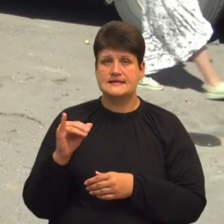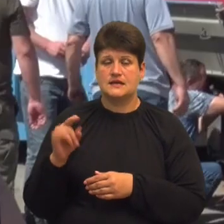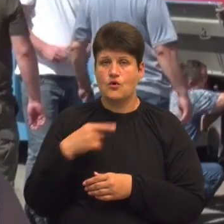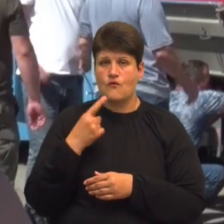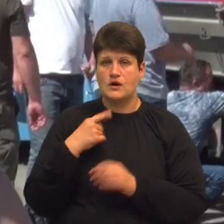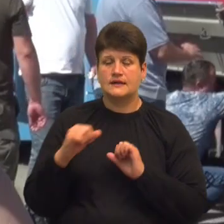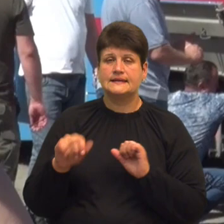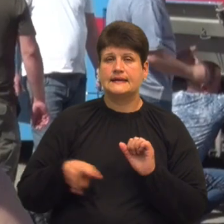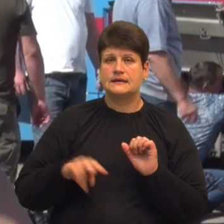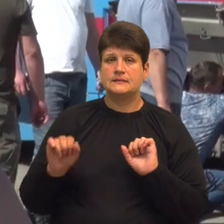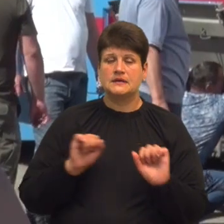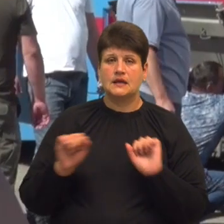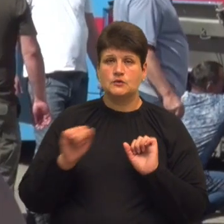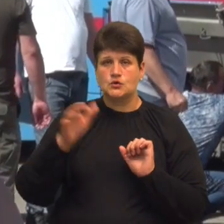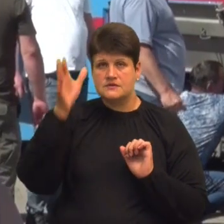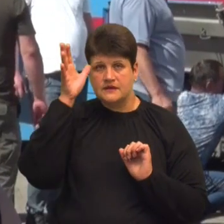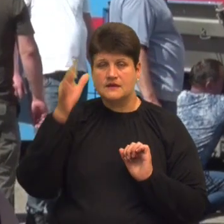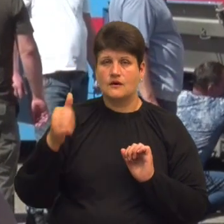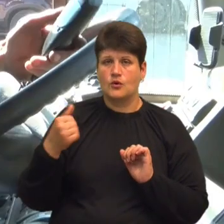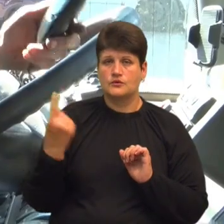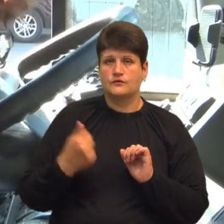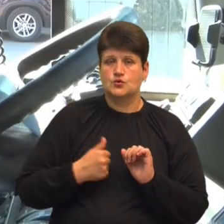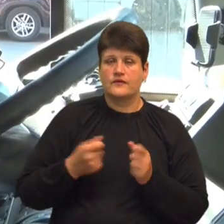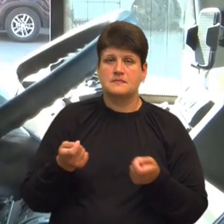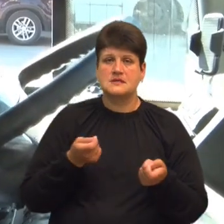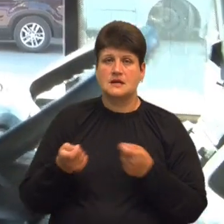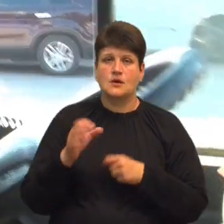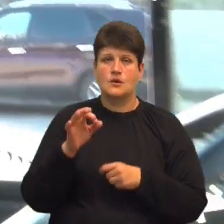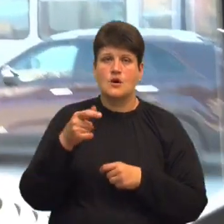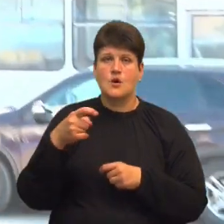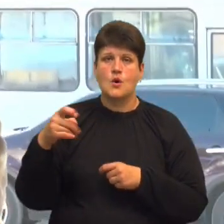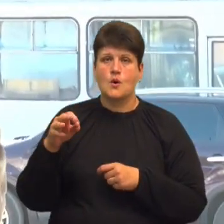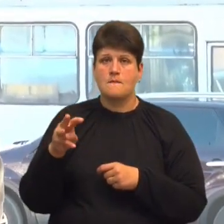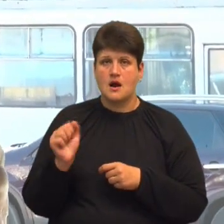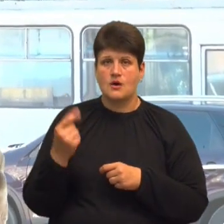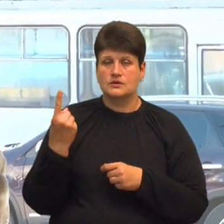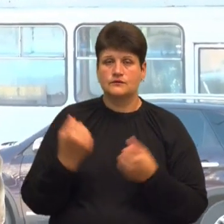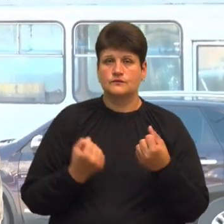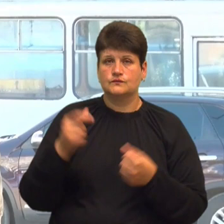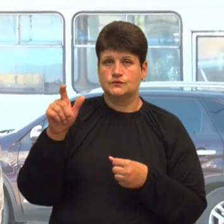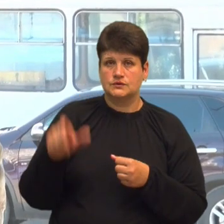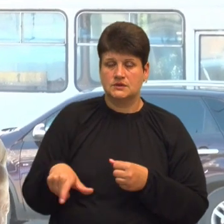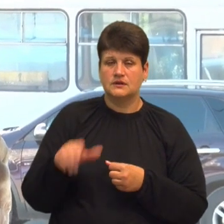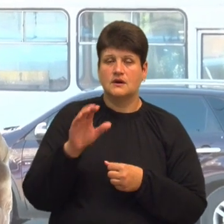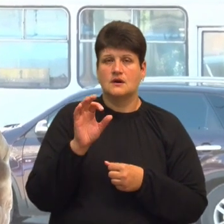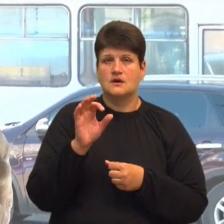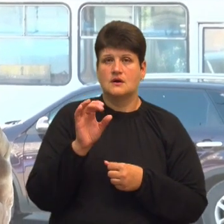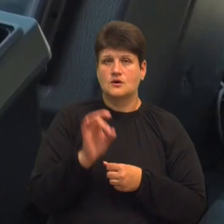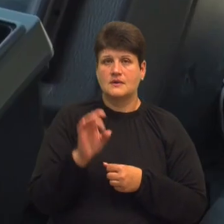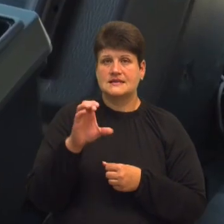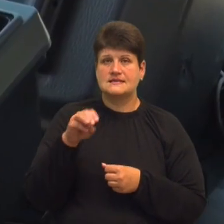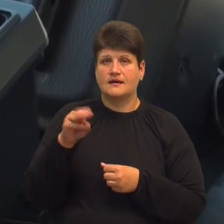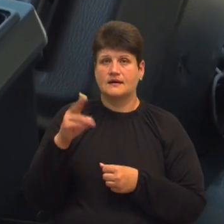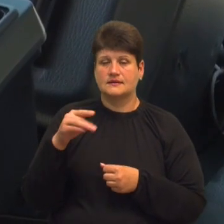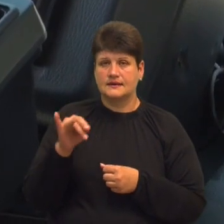освіти обласної військової адміністрації Ольга Хома. Водій одного з автобусів Іван Стадник Дихаєв-Драгер. Каже, якщо